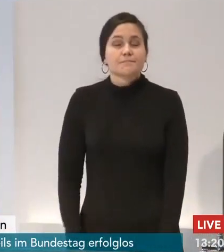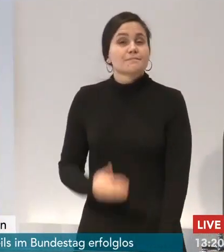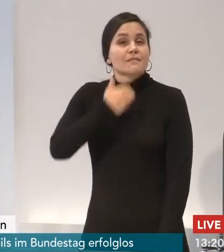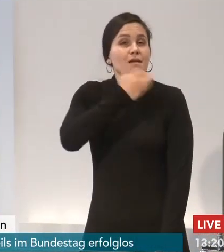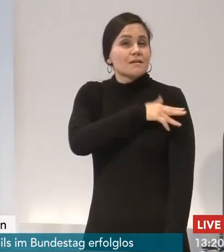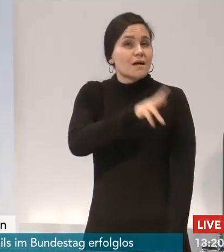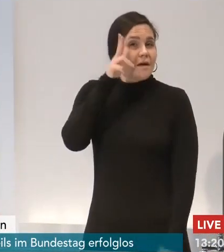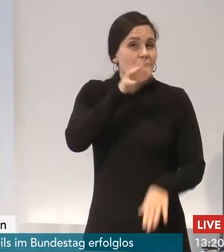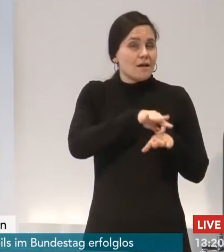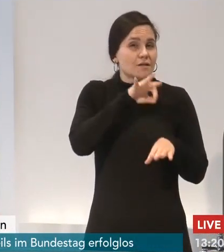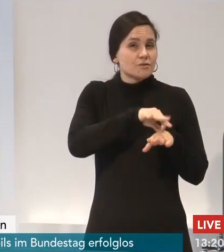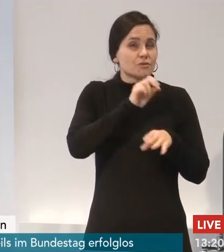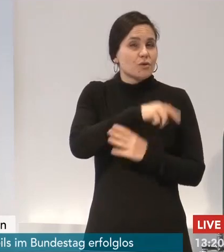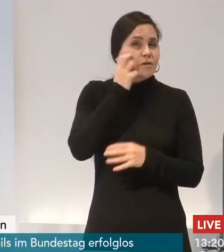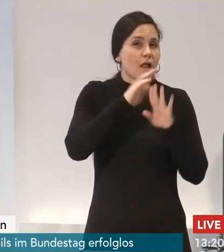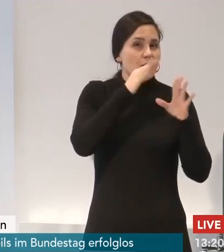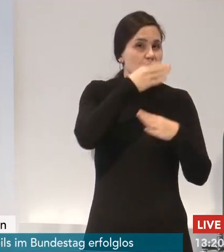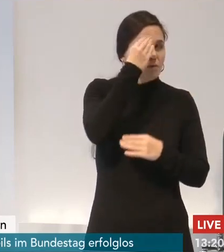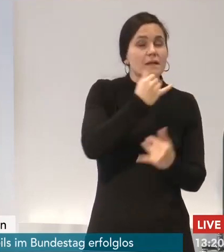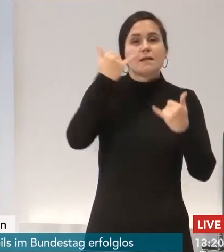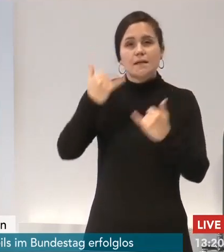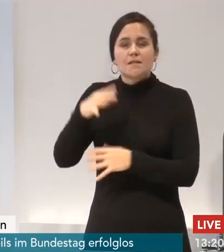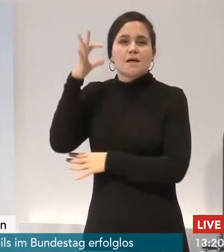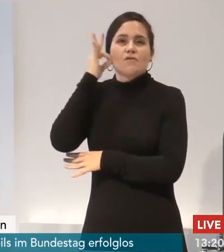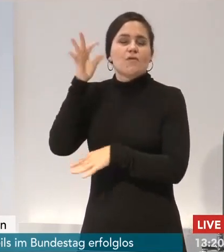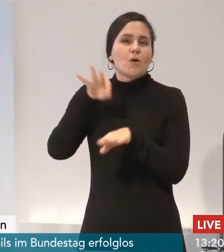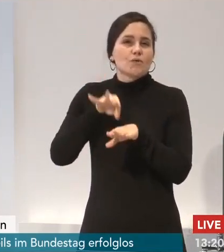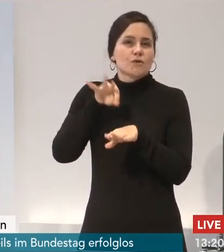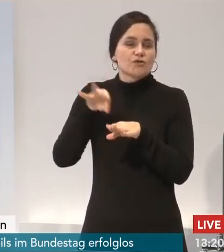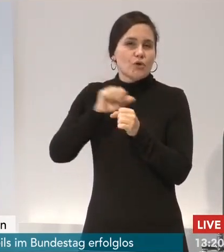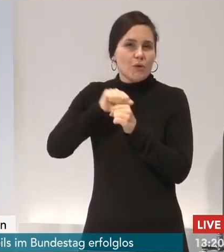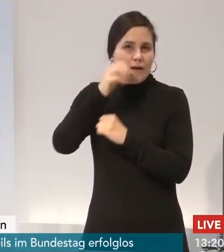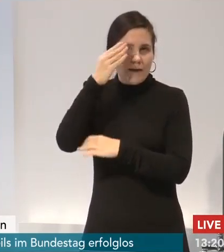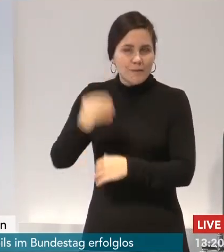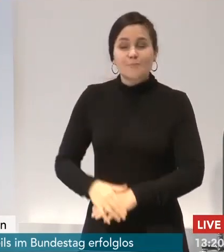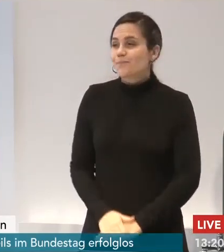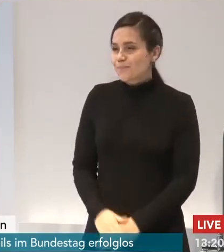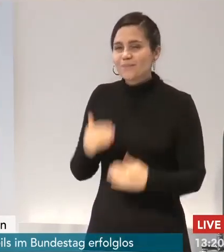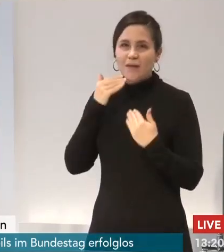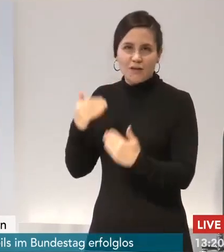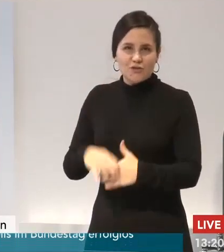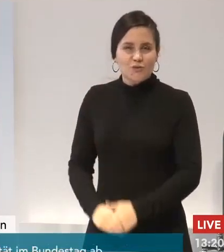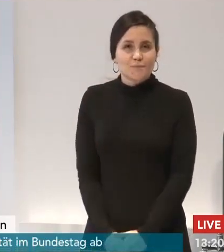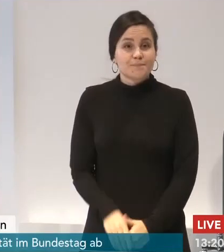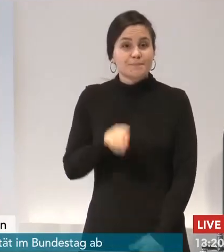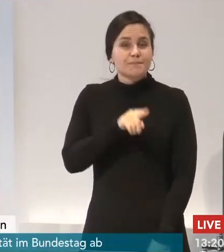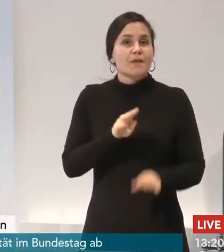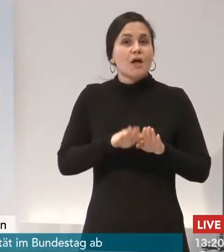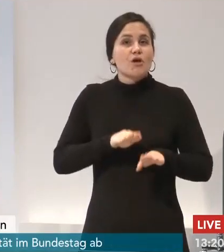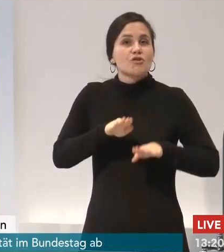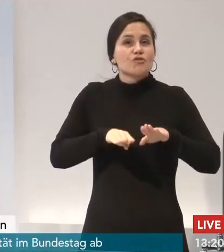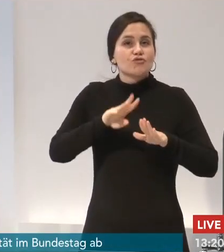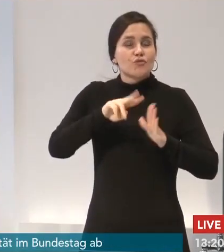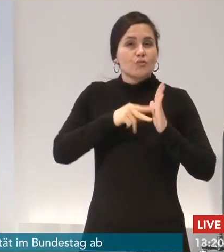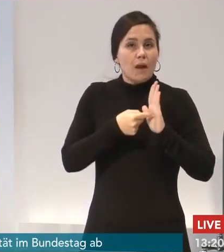Sozialministerin, Frau Dr. Reimann. Ja, vielen Dank. Meine sehr geehrten Damen und Herren, mit dem Stufenplan, den wir Ihnen hier vorstellen, wollen wir eine